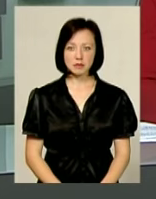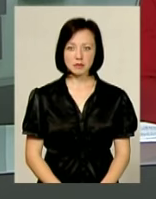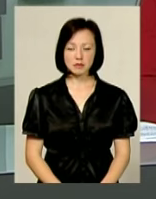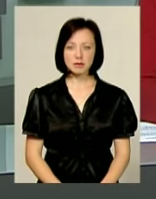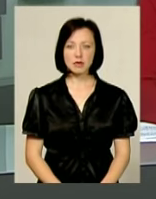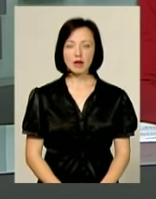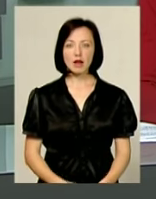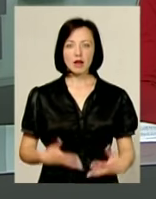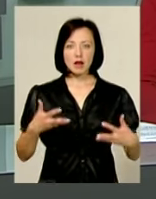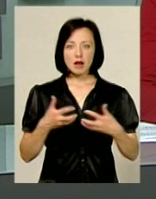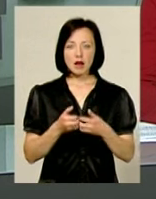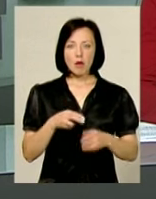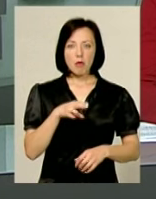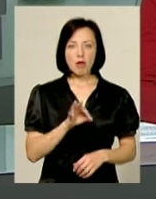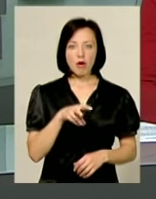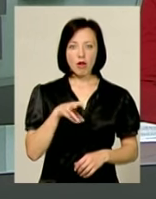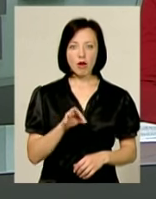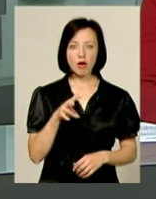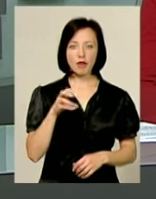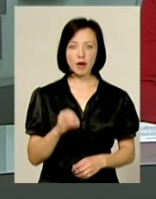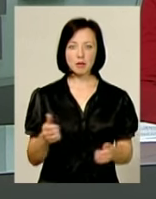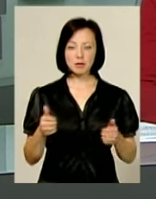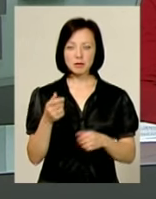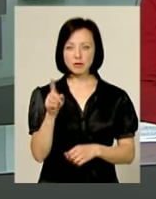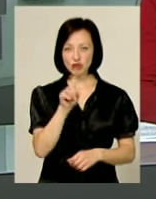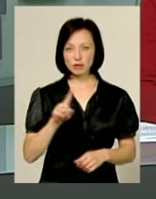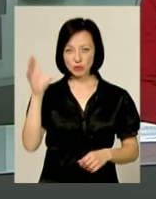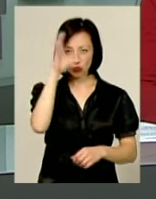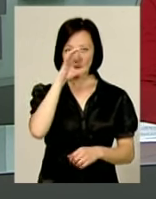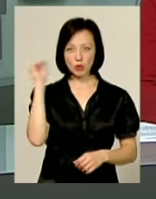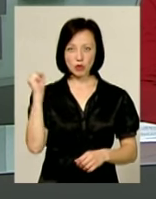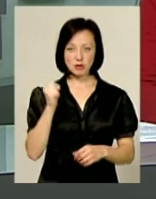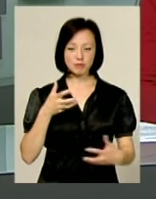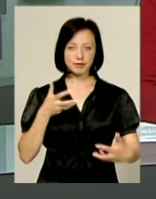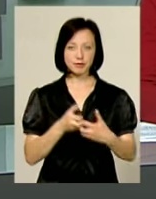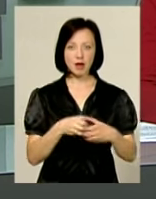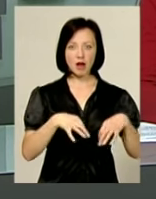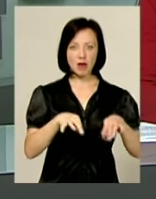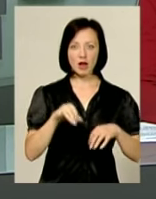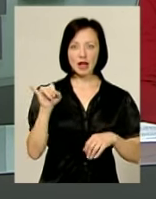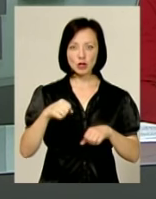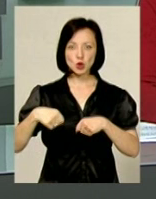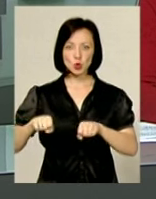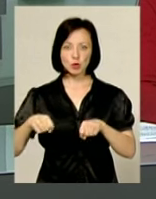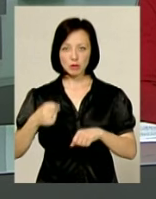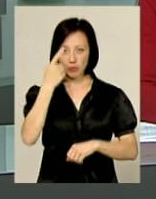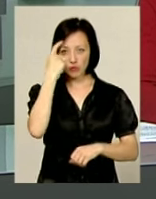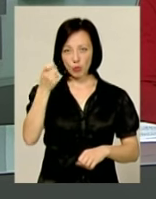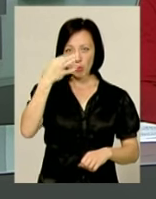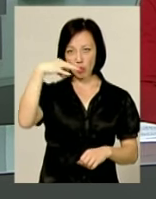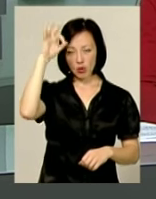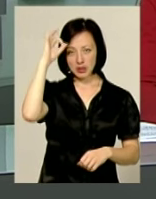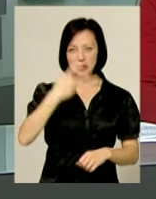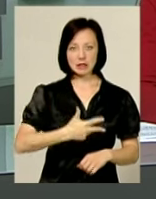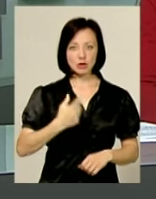ДТП у Полонному близько першої ночі на автосмузі не розминулися легковик так скутер. За повідомленням поліції,